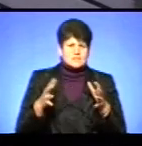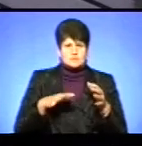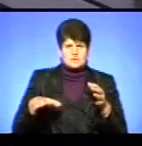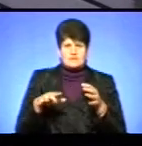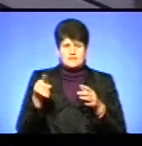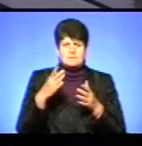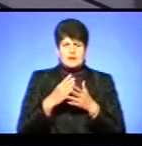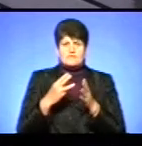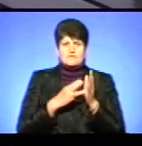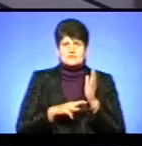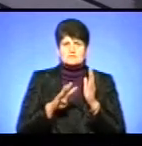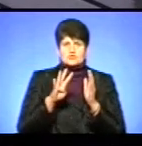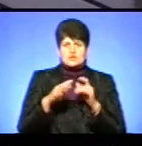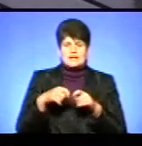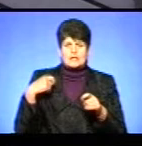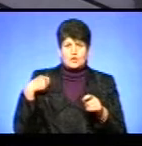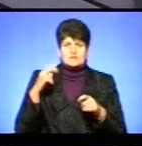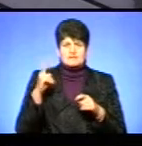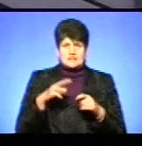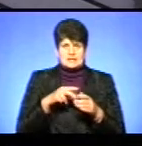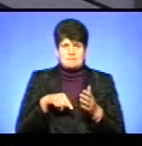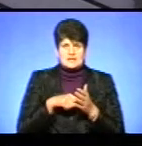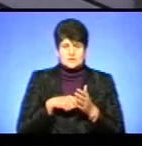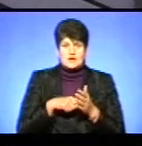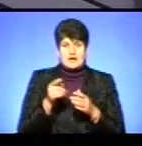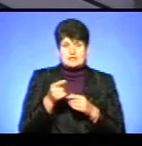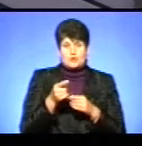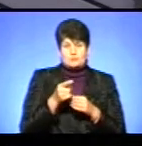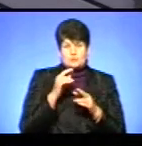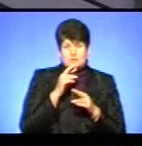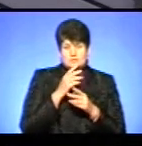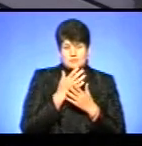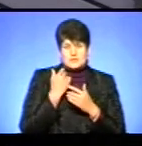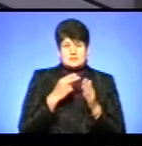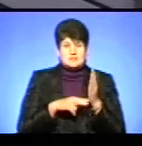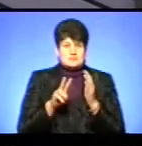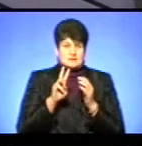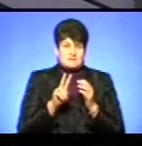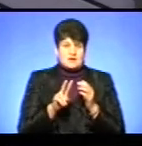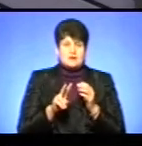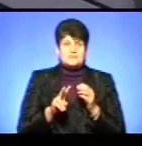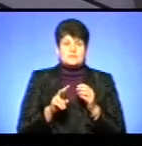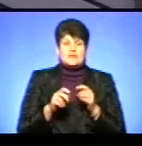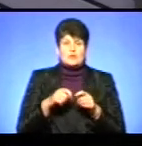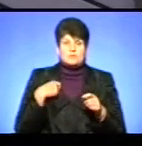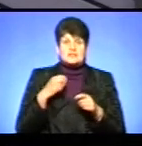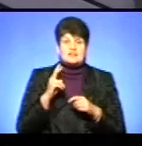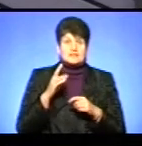він займає 84 кілометри квадратних місто, а Тернопіль, якщо не помиляюсь, 72 кілометри квадратних.